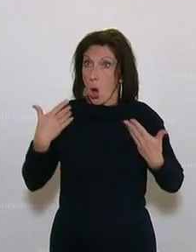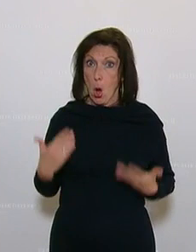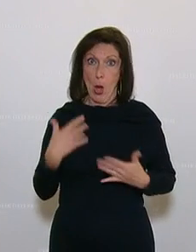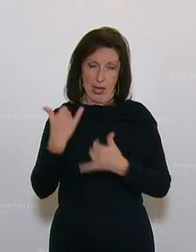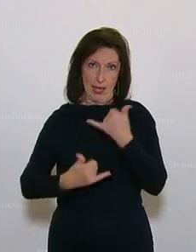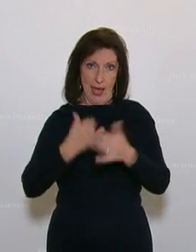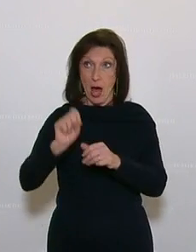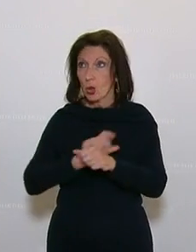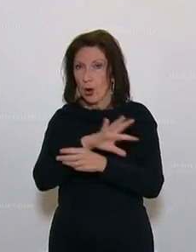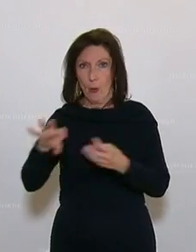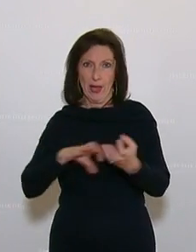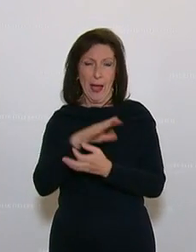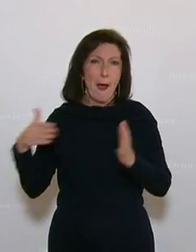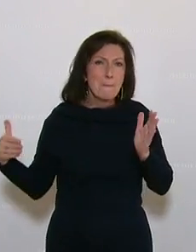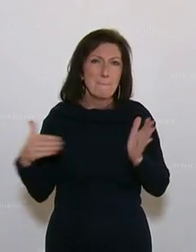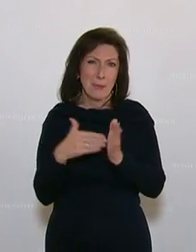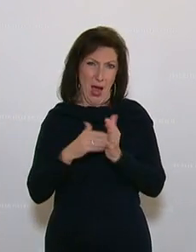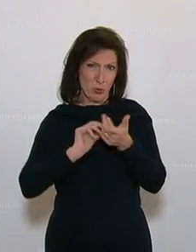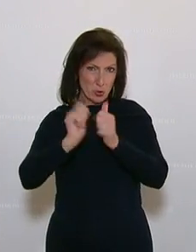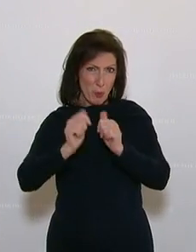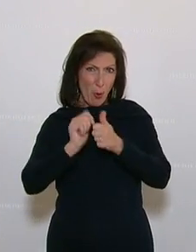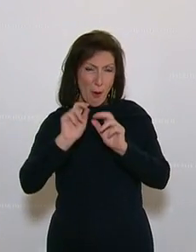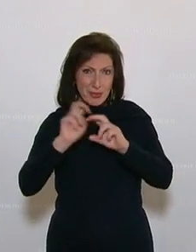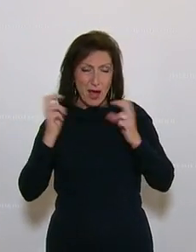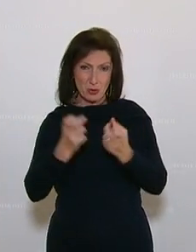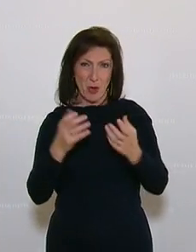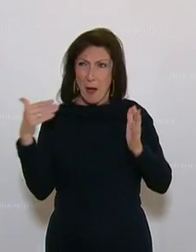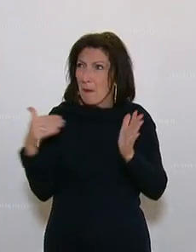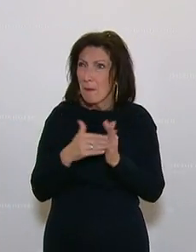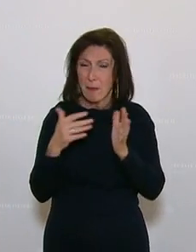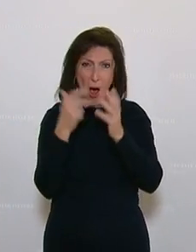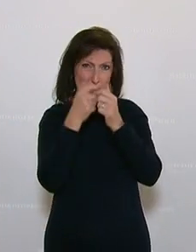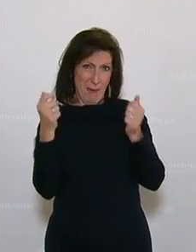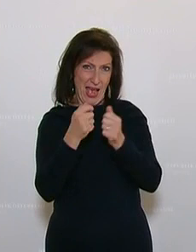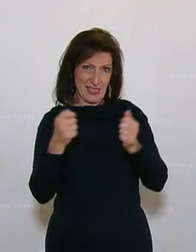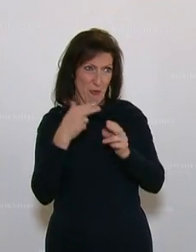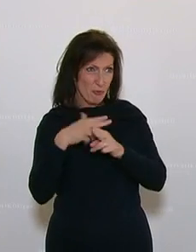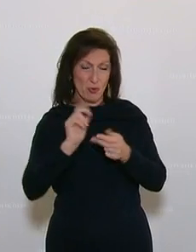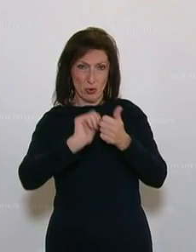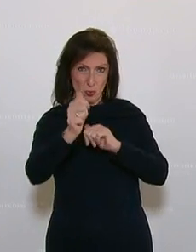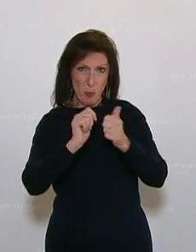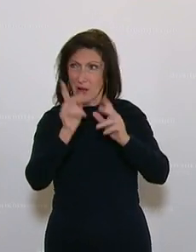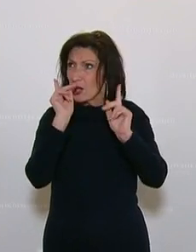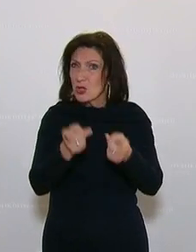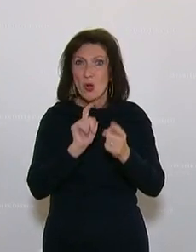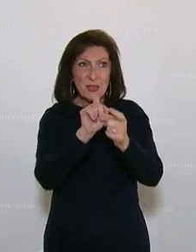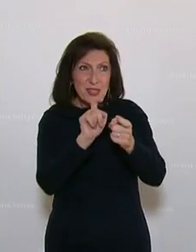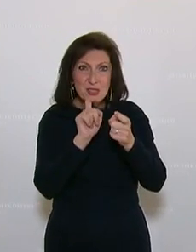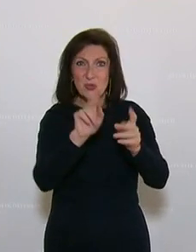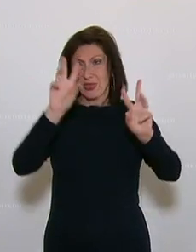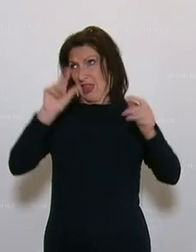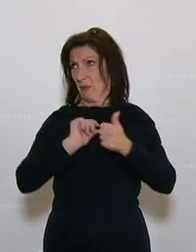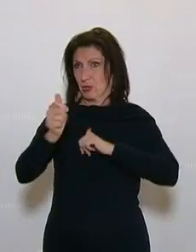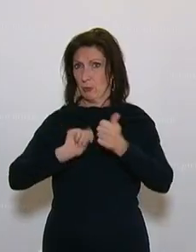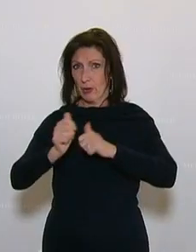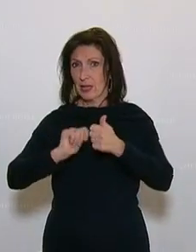wo wir während der Corona-Krise so dringend einen Sportausschuss benötigt hätten, so dringend Maßnahmen für den Sport diskutieren hätten müssen. Und wir